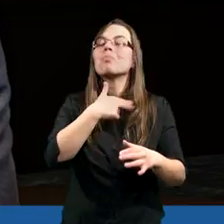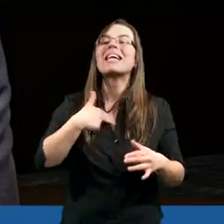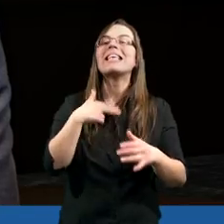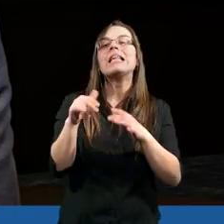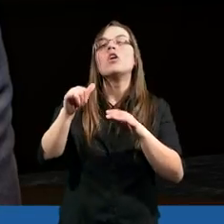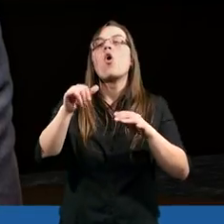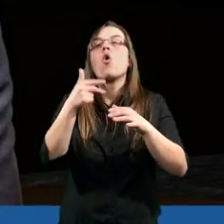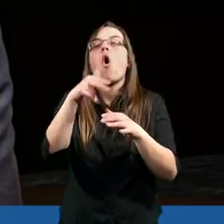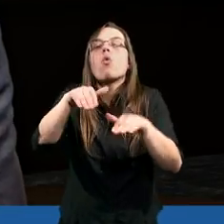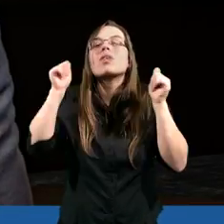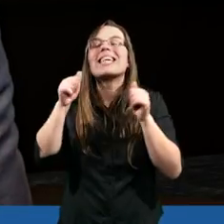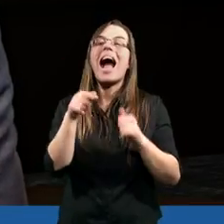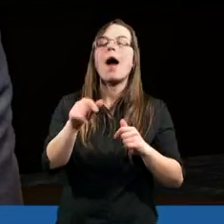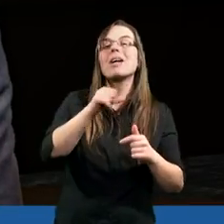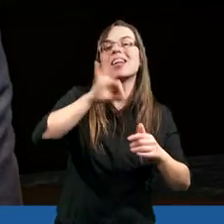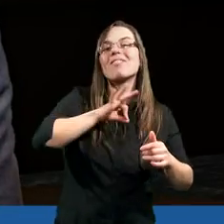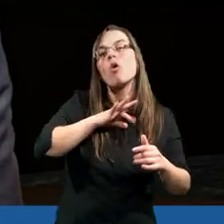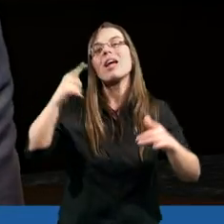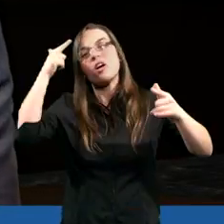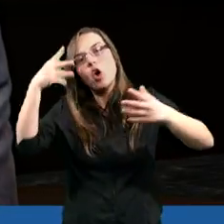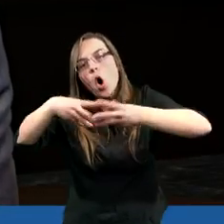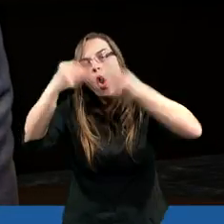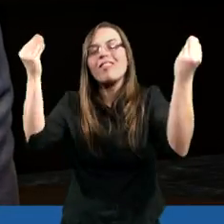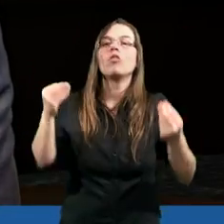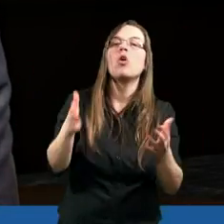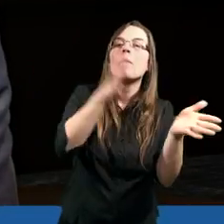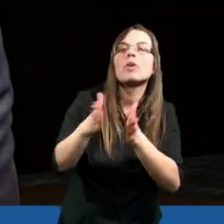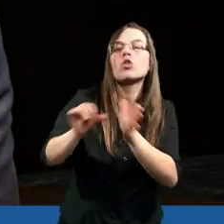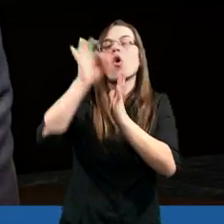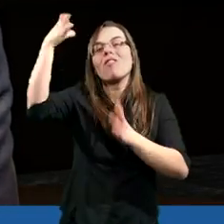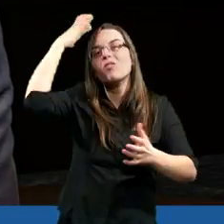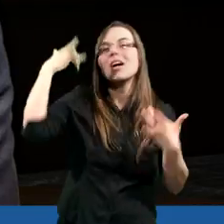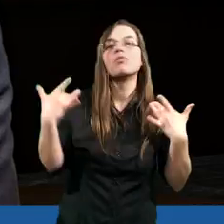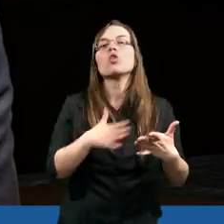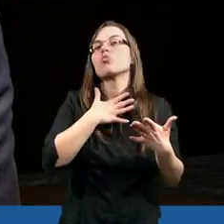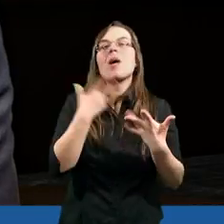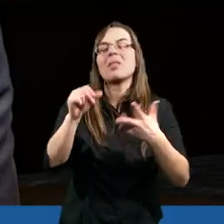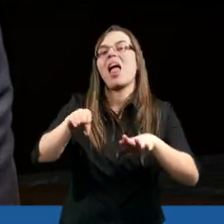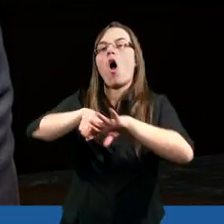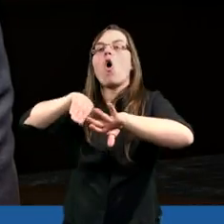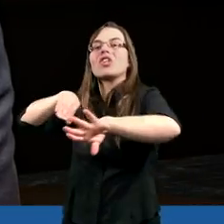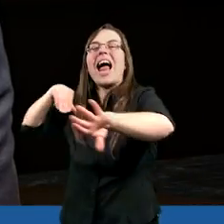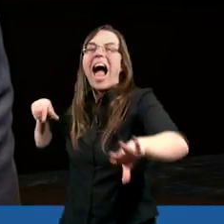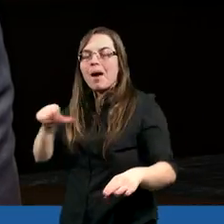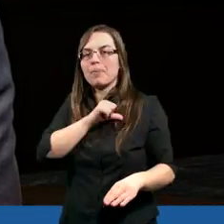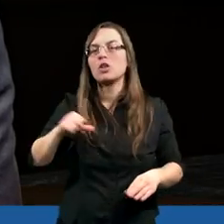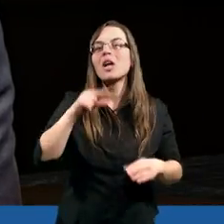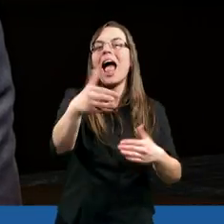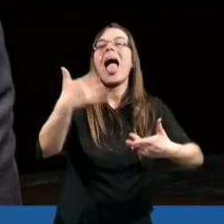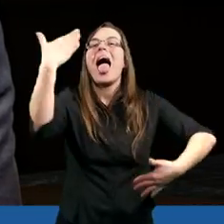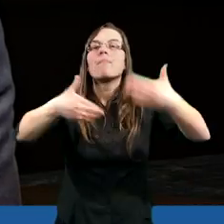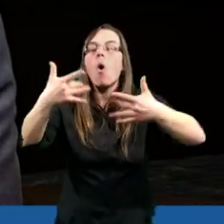możliwości twórczego rozwijania się, przygotowania się do życia w Królestwie Bożym. My przed ekranem